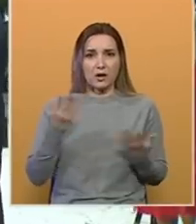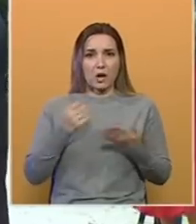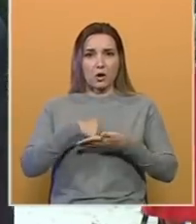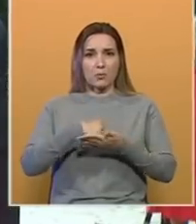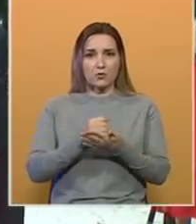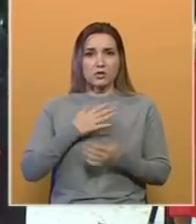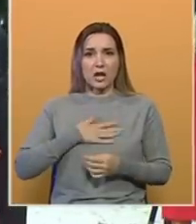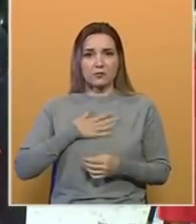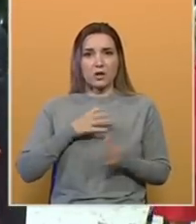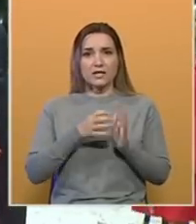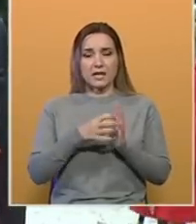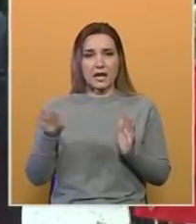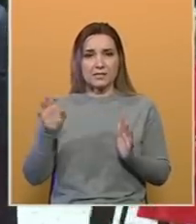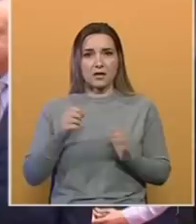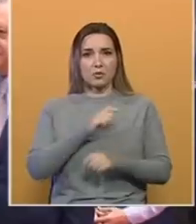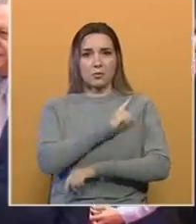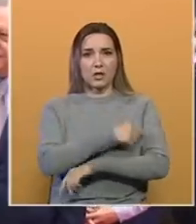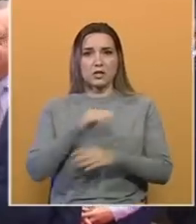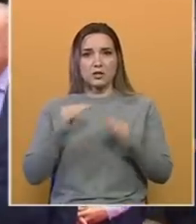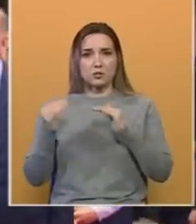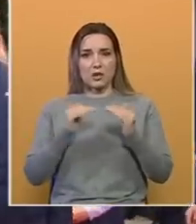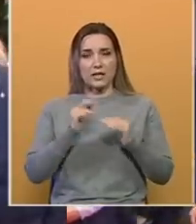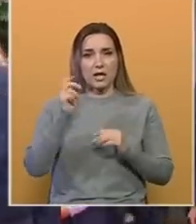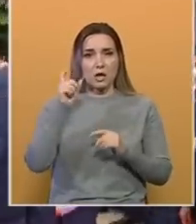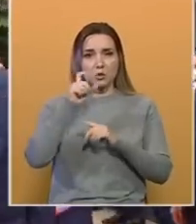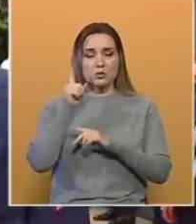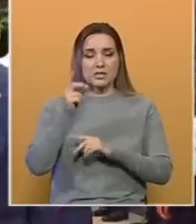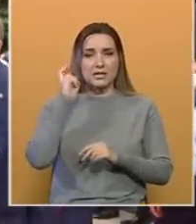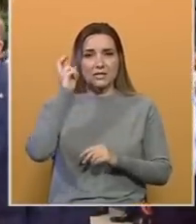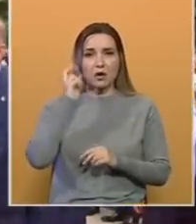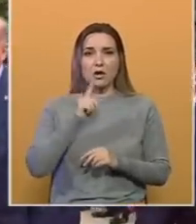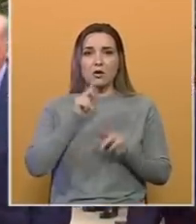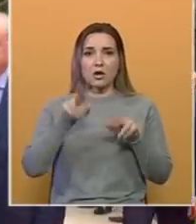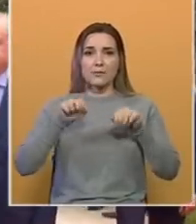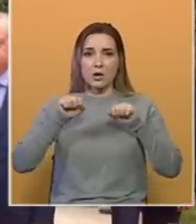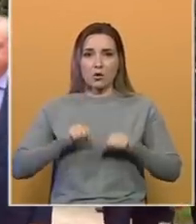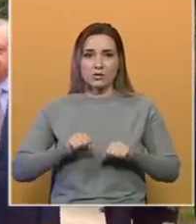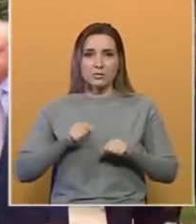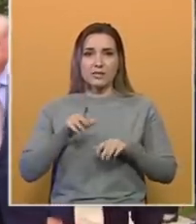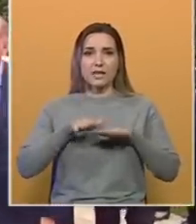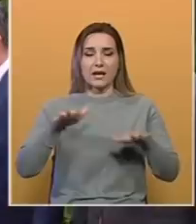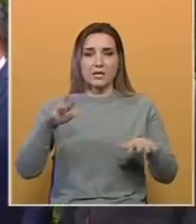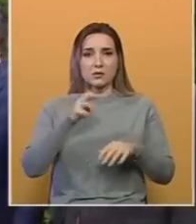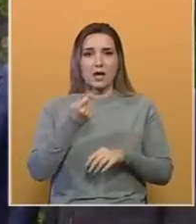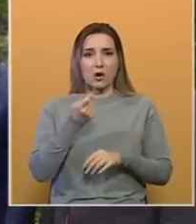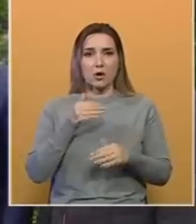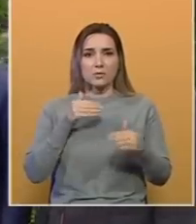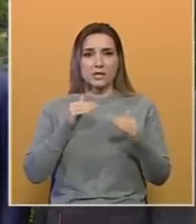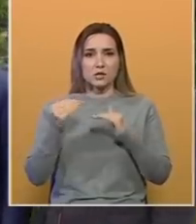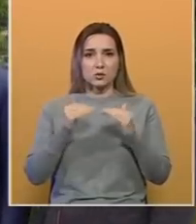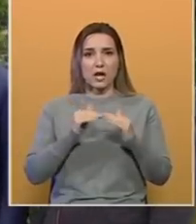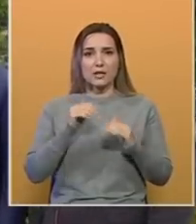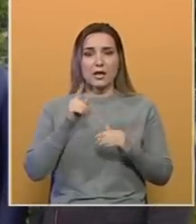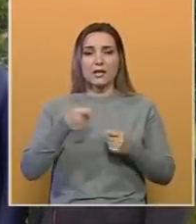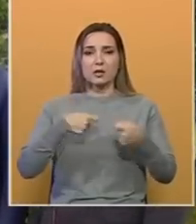kako je potvrđena volja za nastavkom jačanja suradnje Turske i Crne Gore, koje imaju ozbiljan potencijal za razvoj ekonomske suradnje i